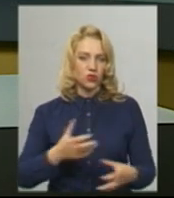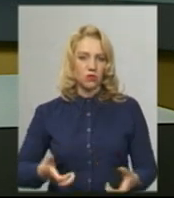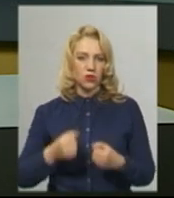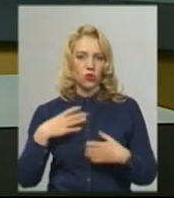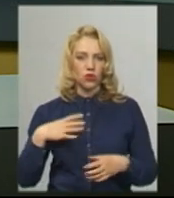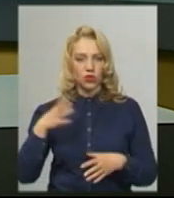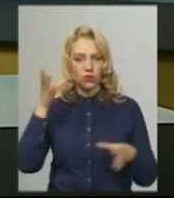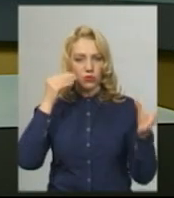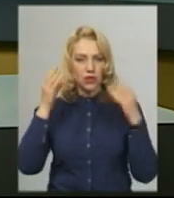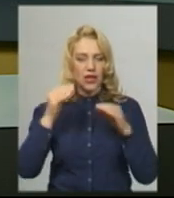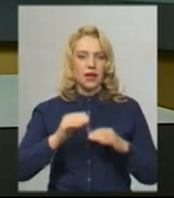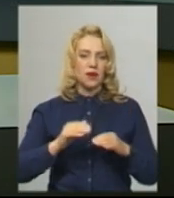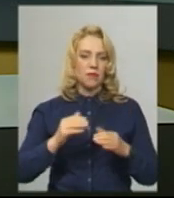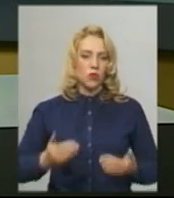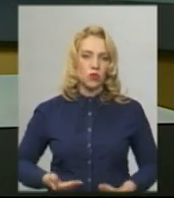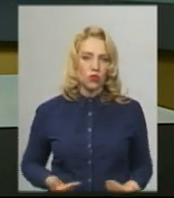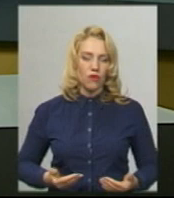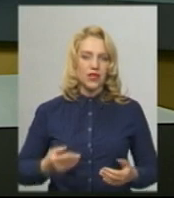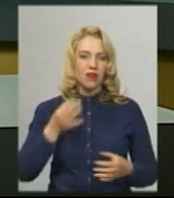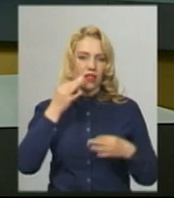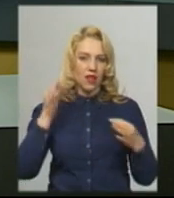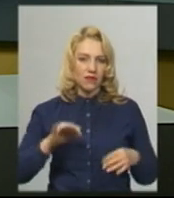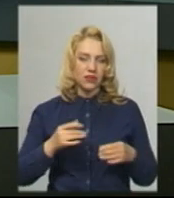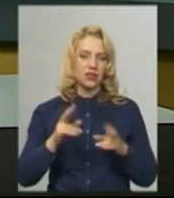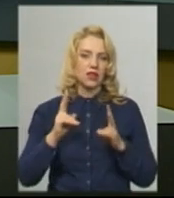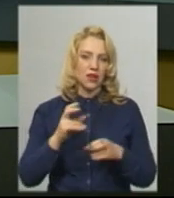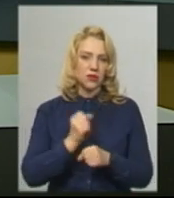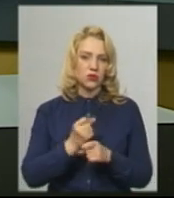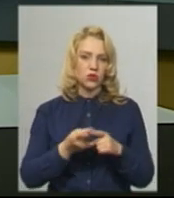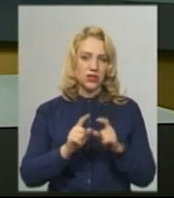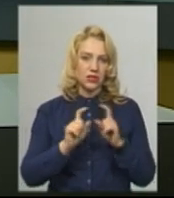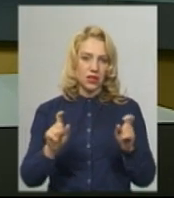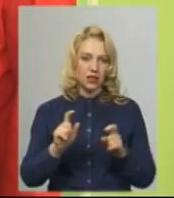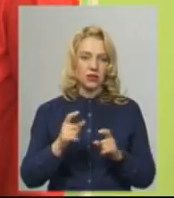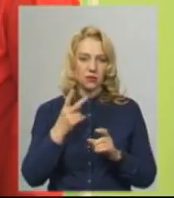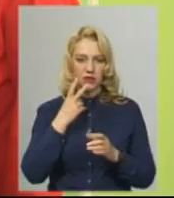опанування побутових навиків. Як працюють у закладі, бачила Тетяна Ворожцова.